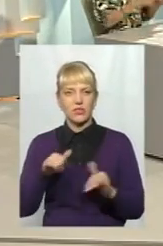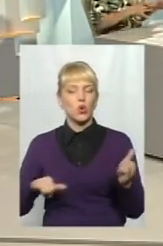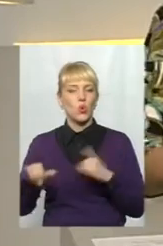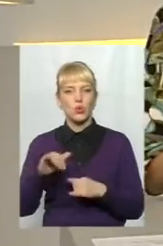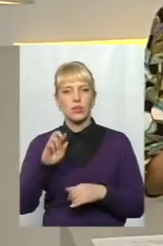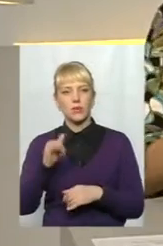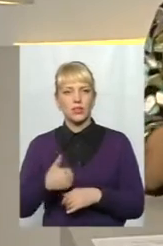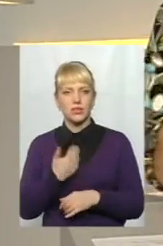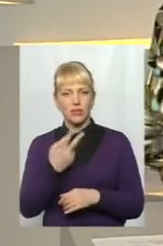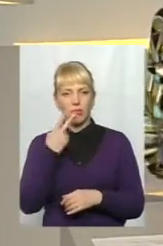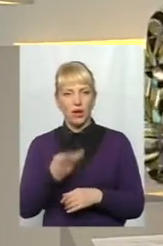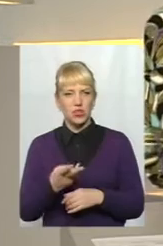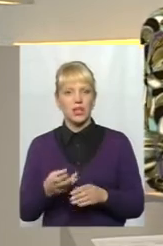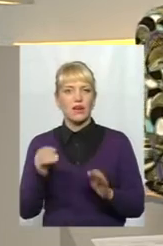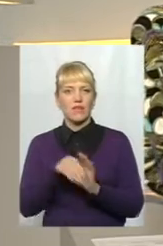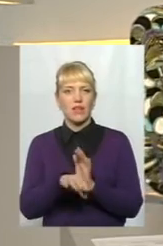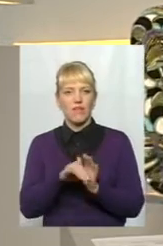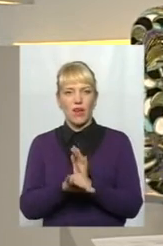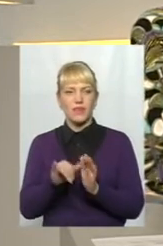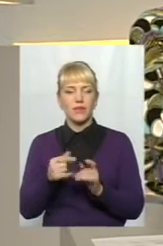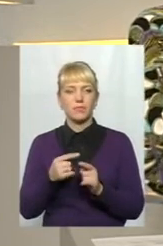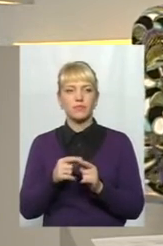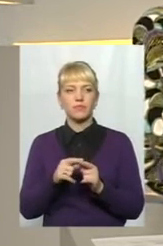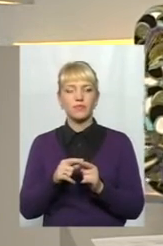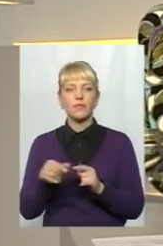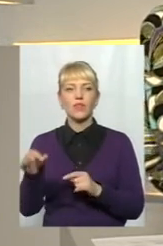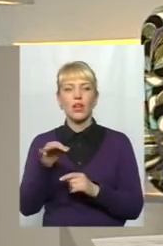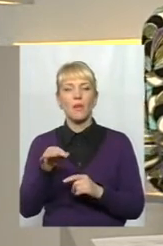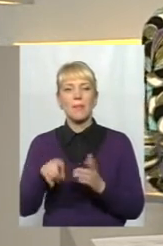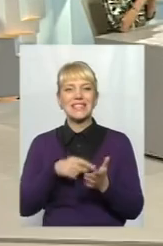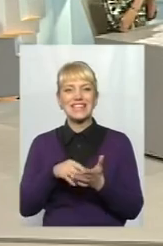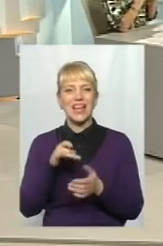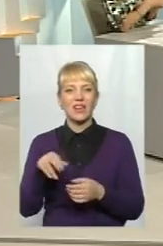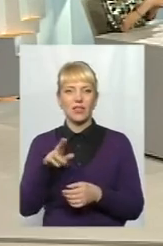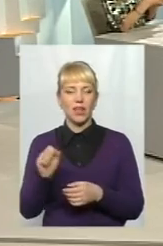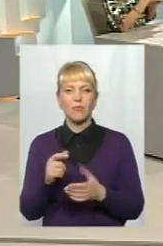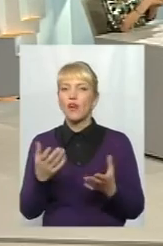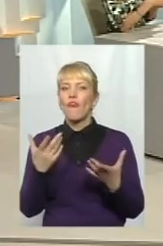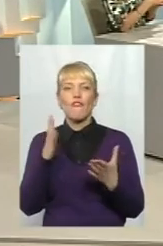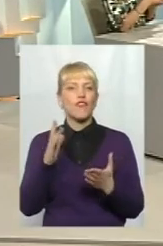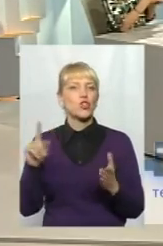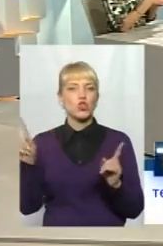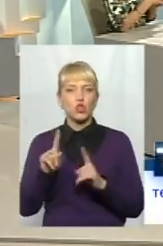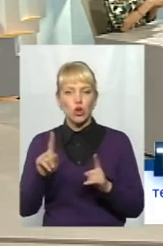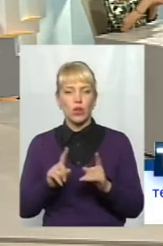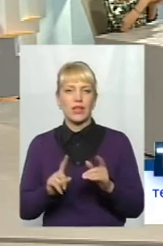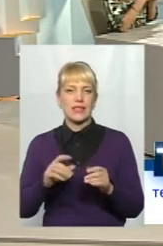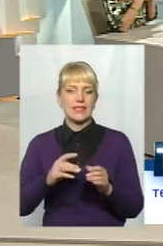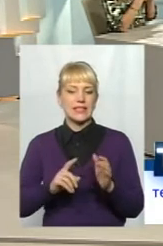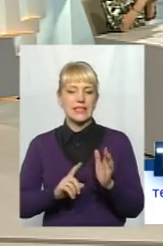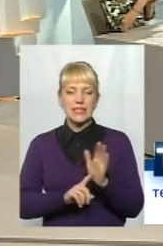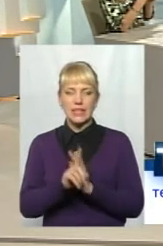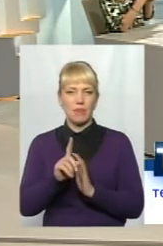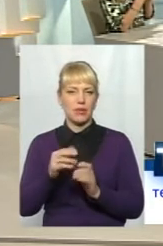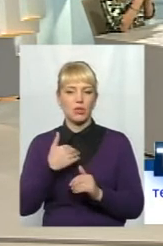б хотів бачити вливання муніципалітет? Обласне, міська рада, що насамперед хотіли б бачити, щоб